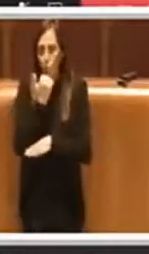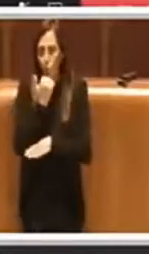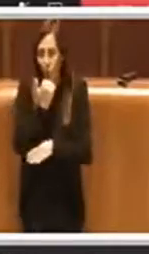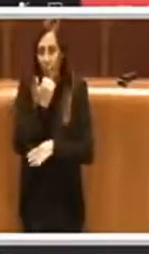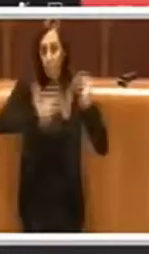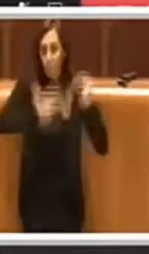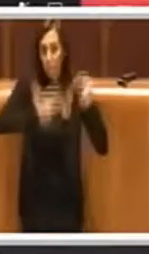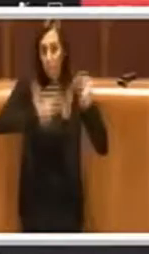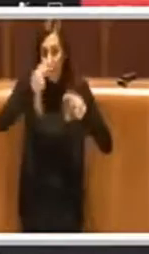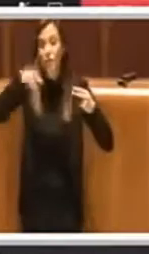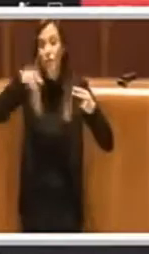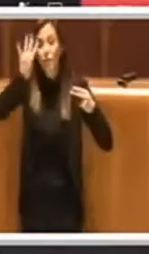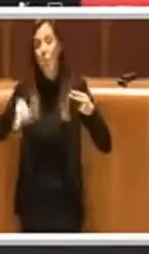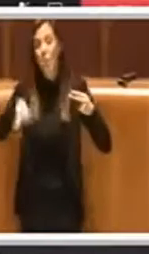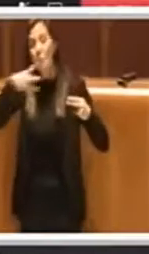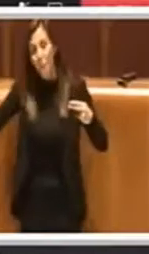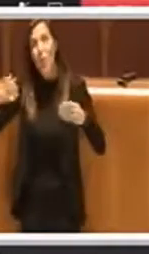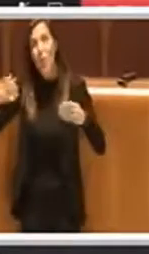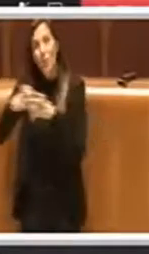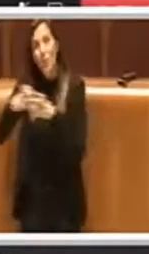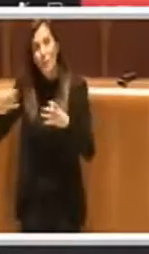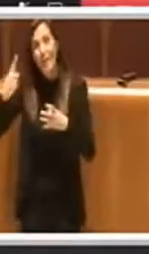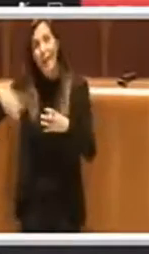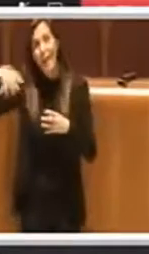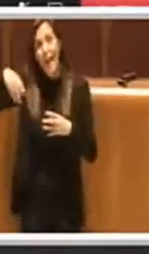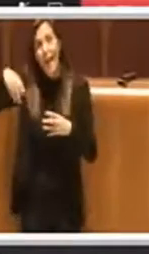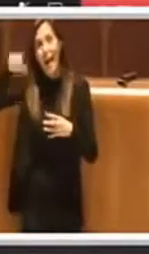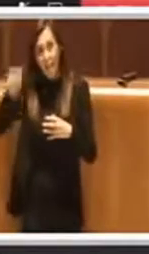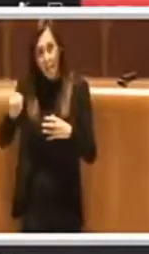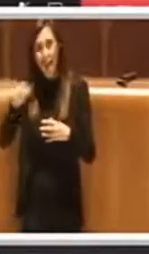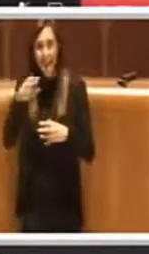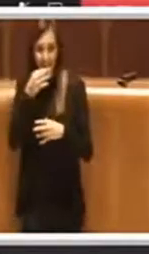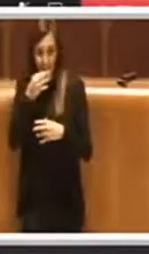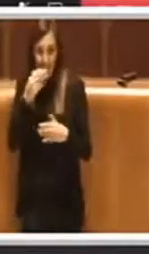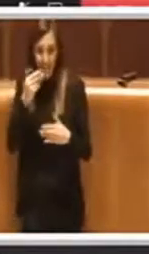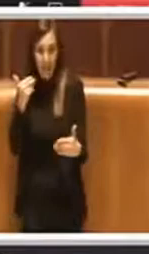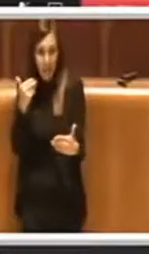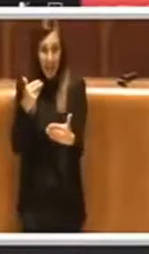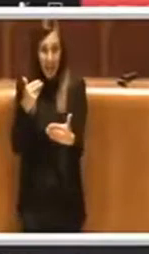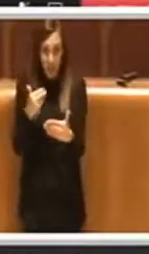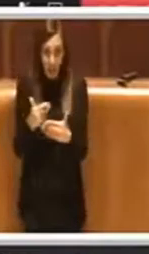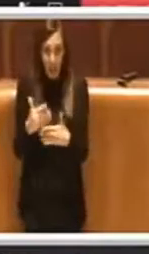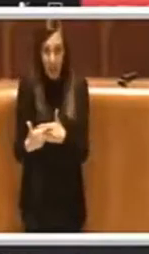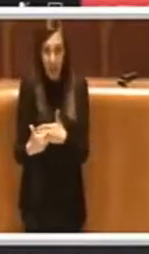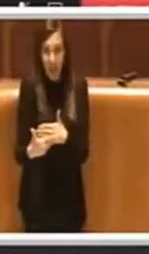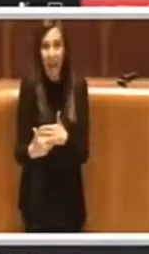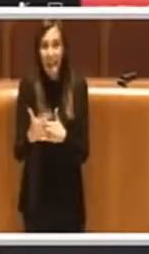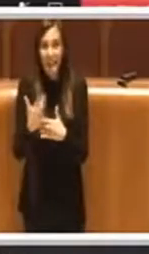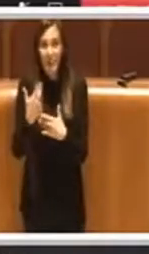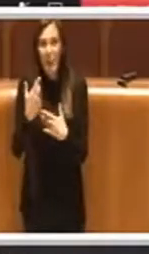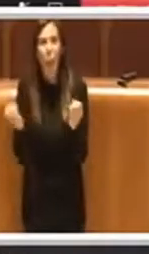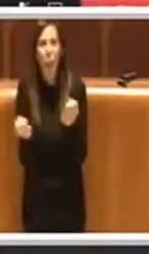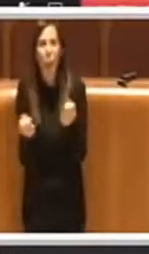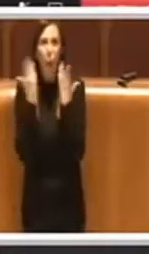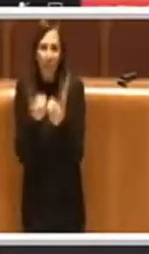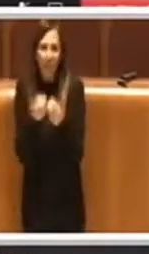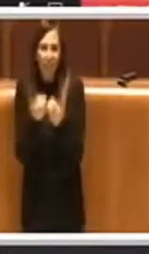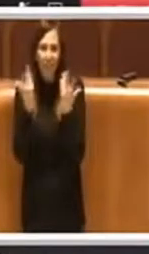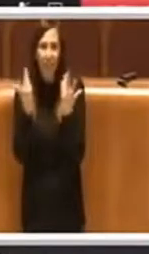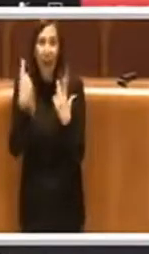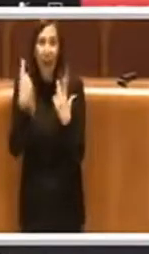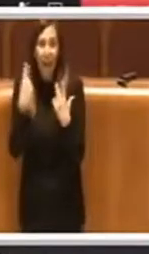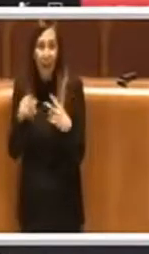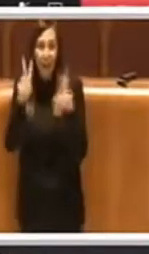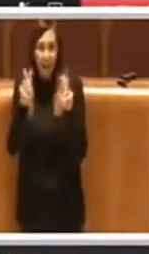bilancio e il piano industriale di Ama. Per cui molto presto ci saranno delle novità su questo argomento che potranno